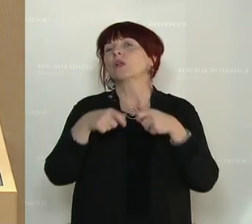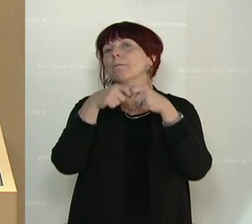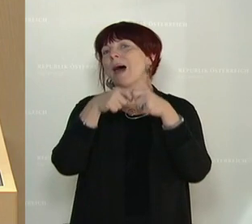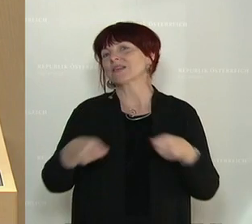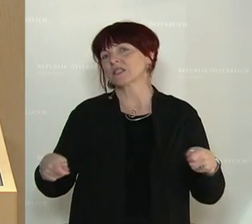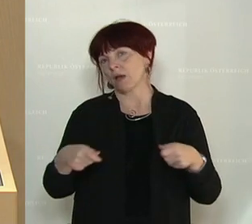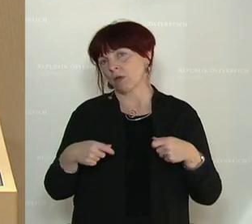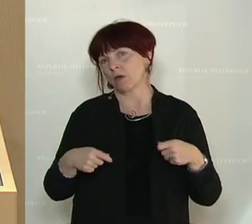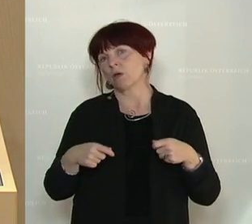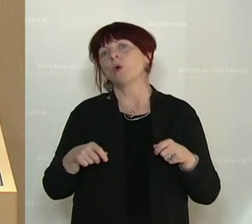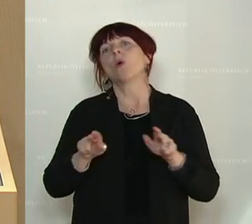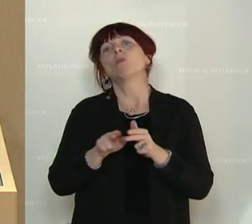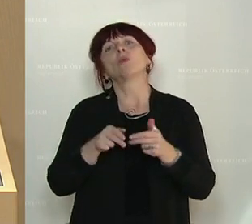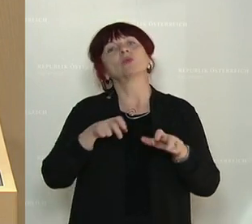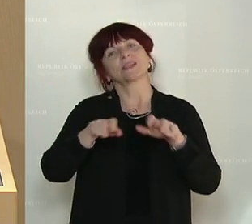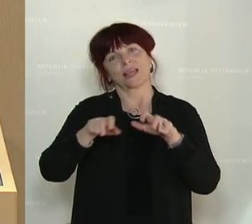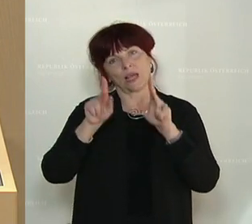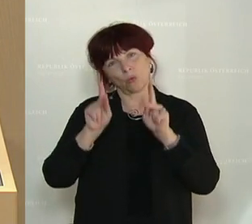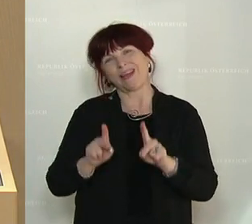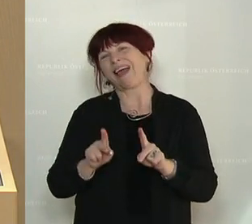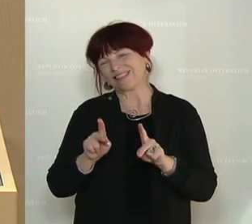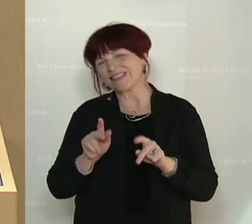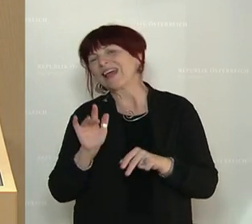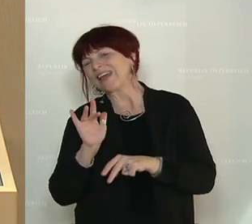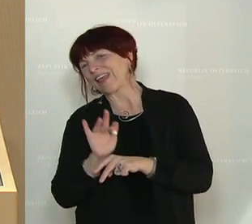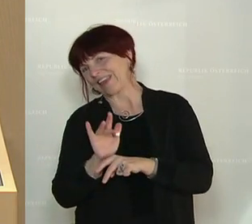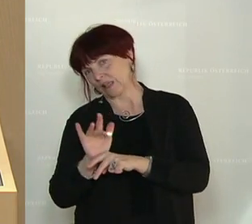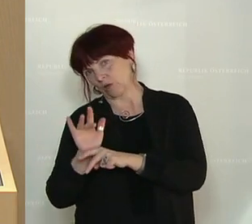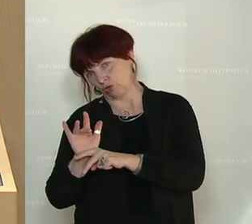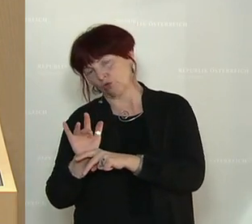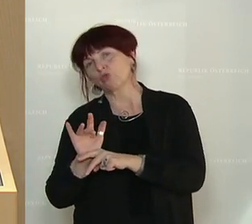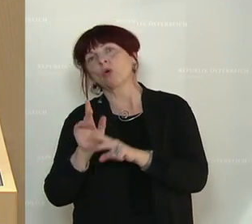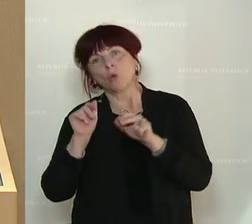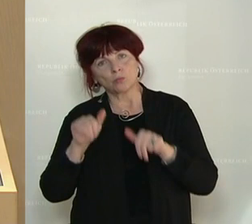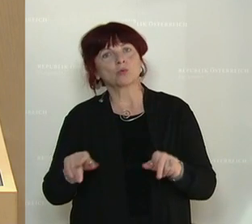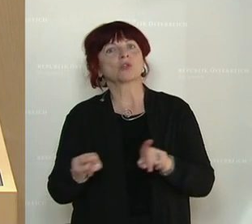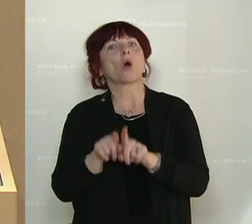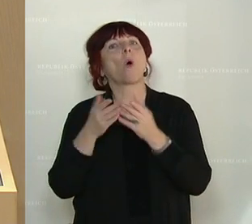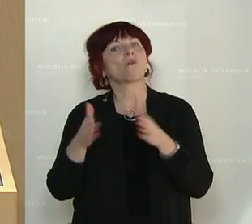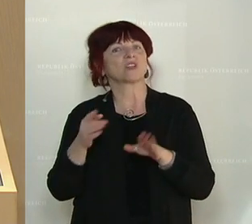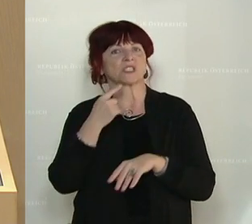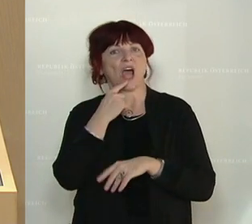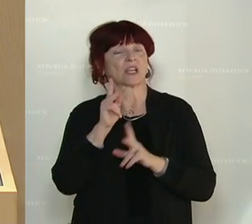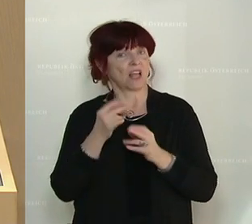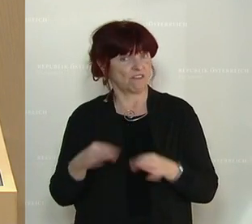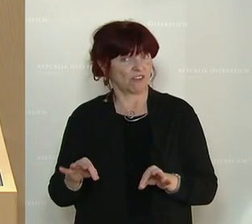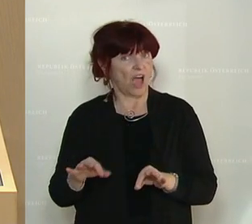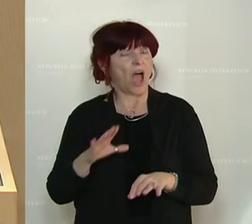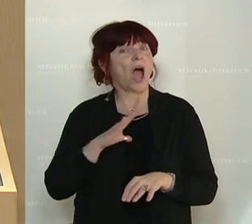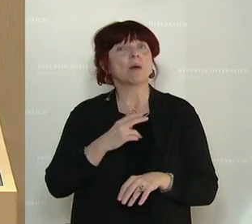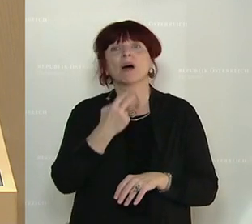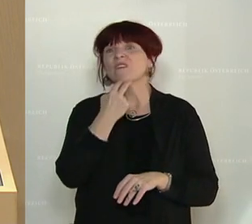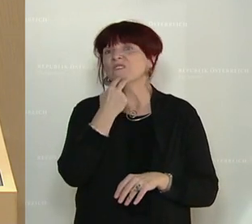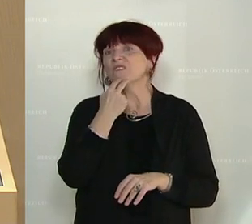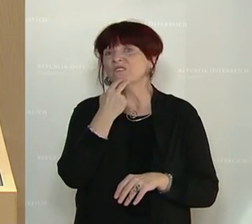Bundesregierung durchwegs kritisch sehen und soll und muss das auch kundtun können. Aber wer sich